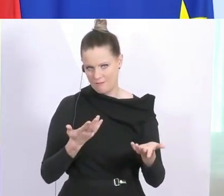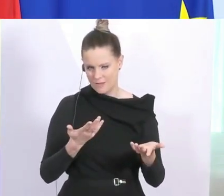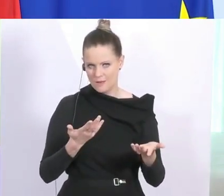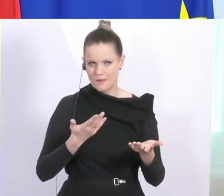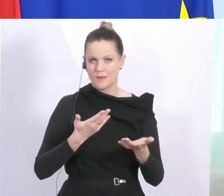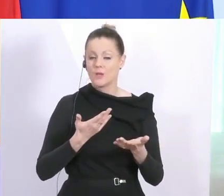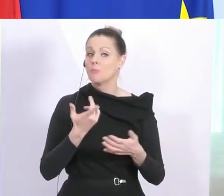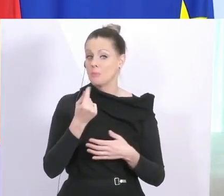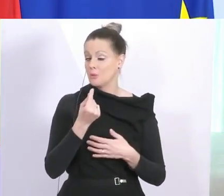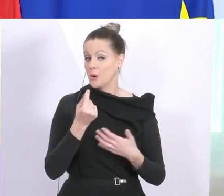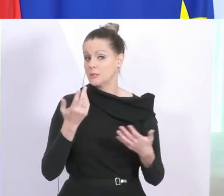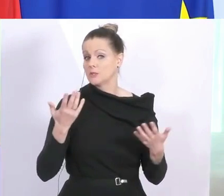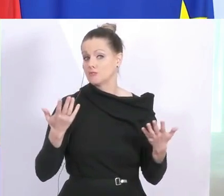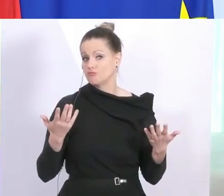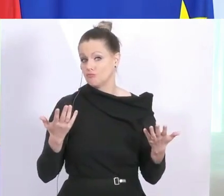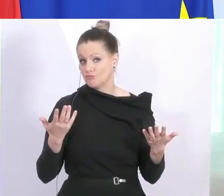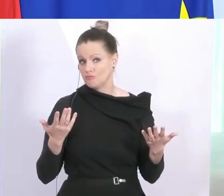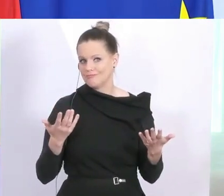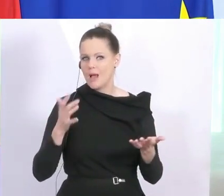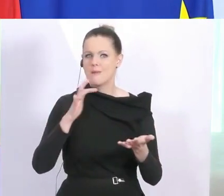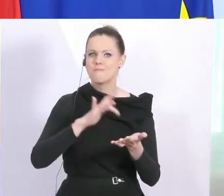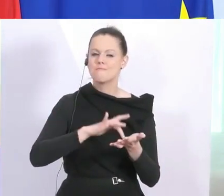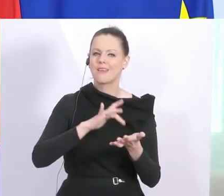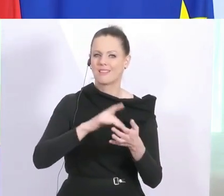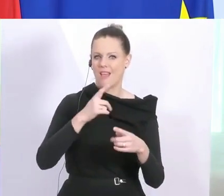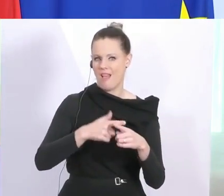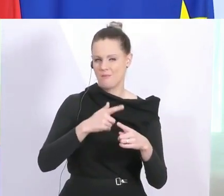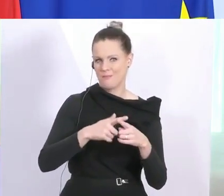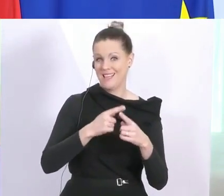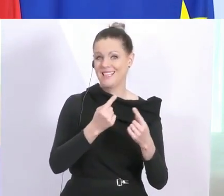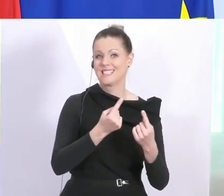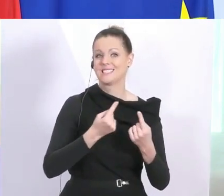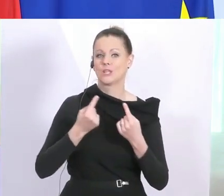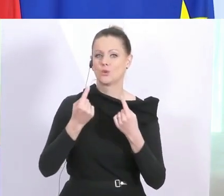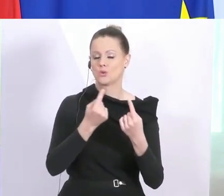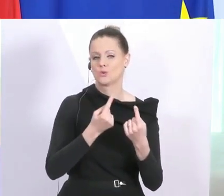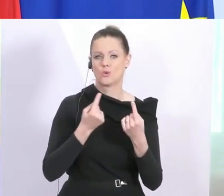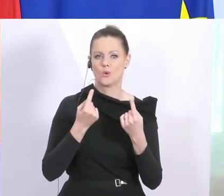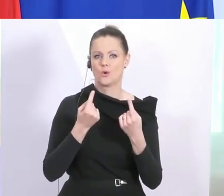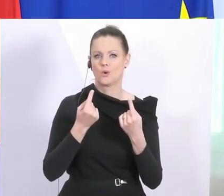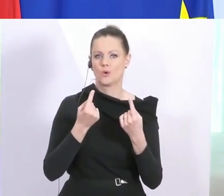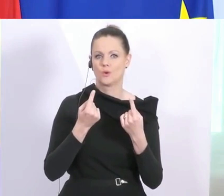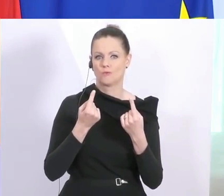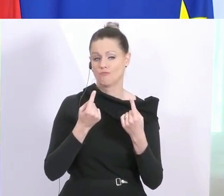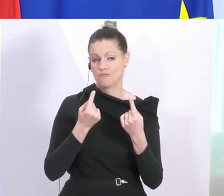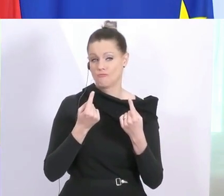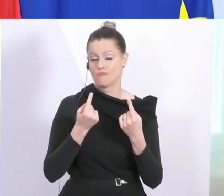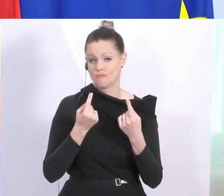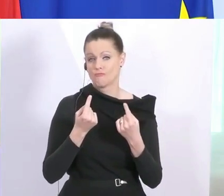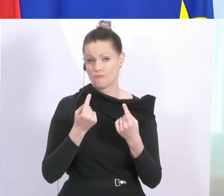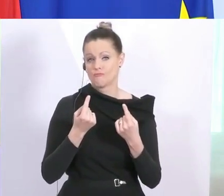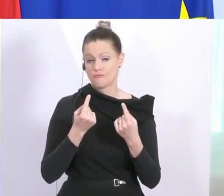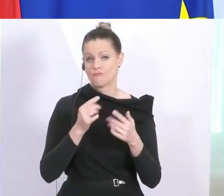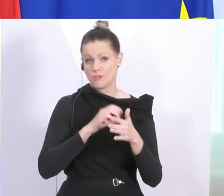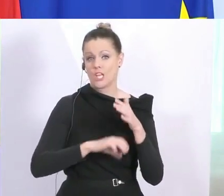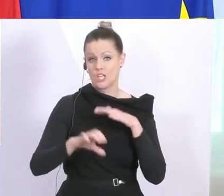sicherlich Mitte April in einer Situation sein können, wo es zu einer massiven Überforderung unserer